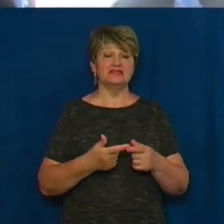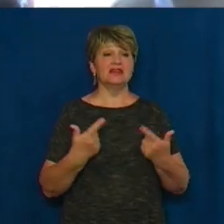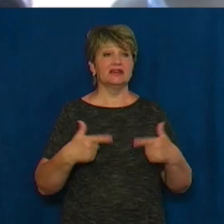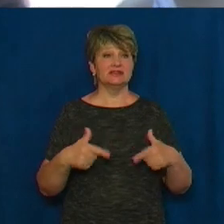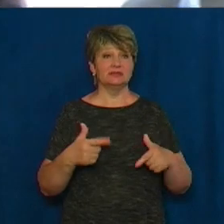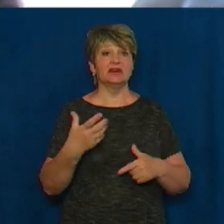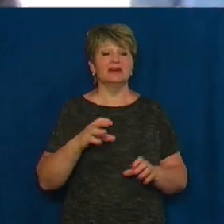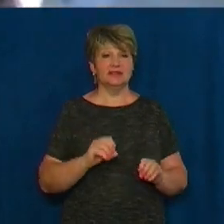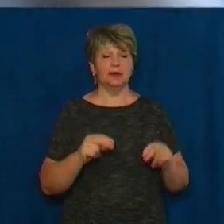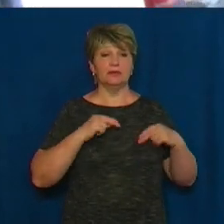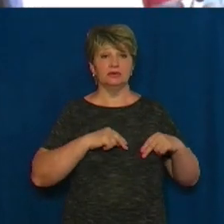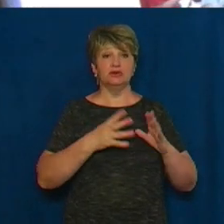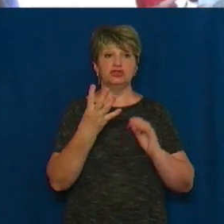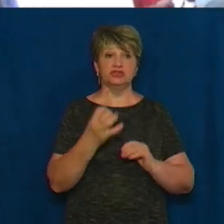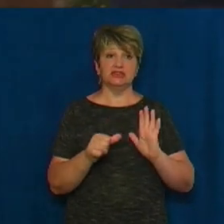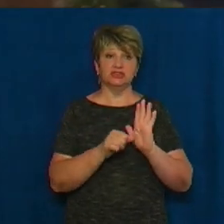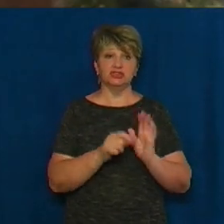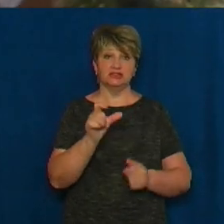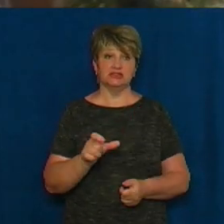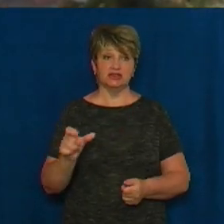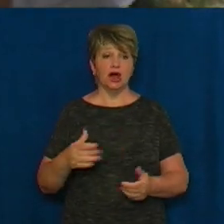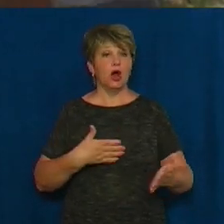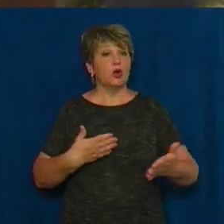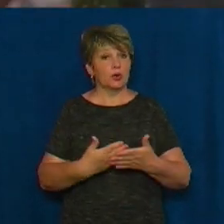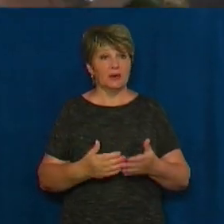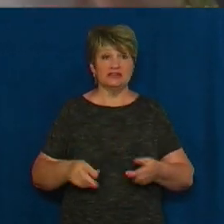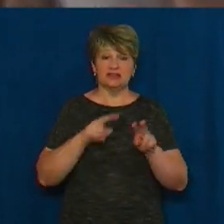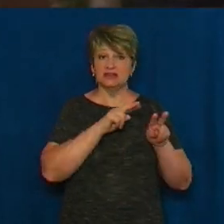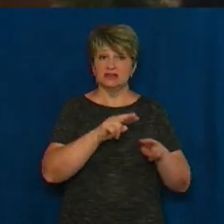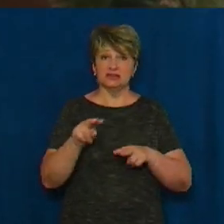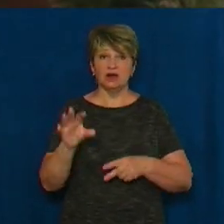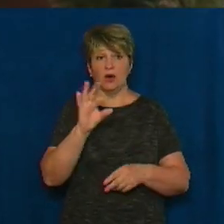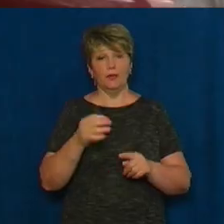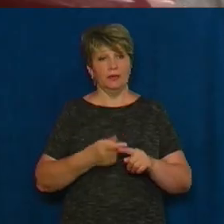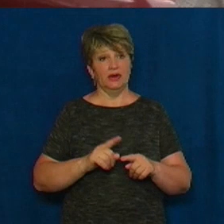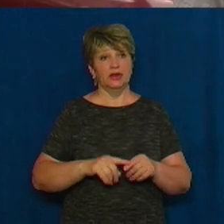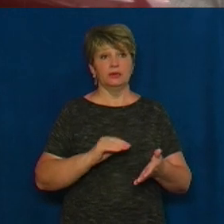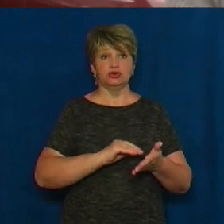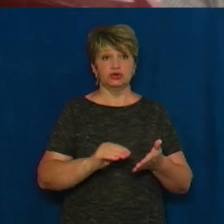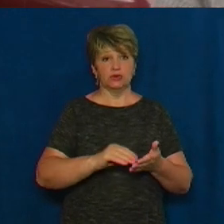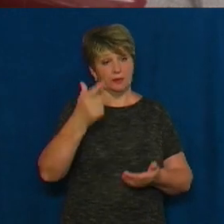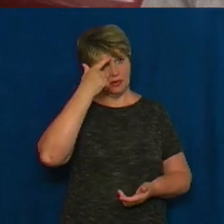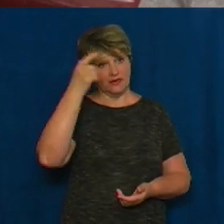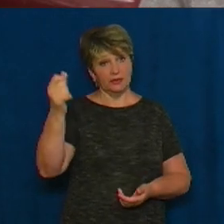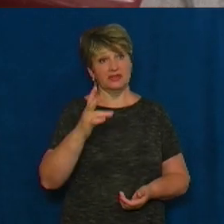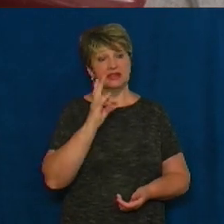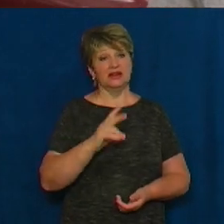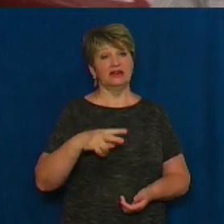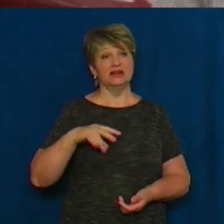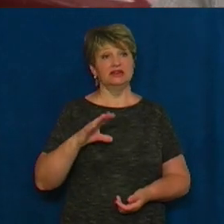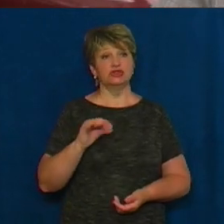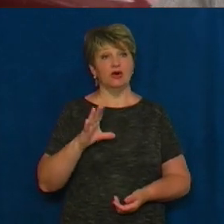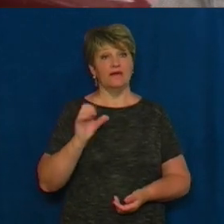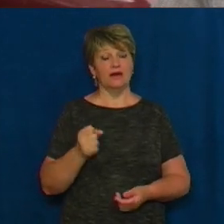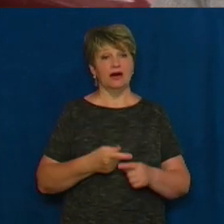осіб. Також процес контролюють 9 громадських спостерігачів. Процес журналістам Суспільного повідомила Наталя Лісова, проректорка Черкаського